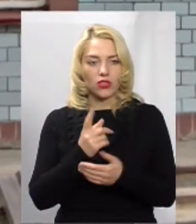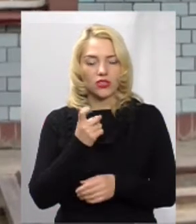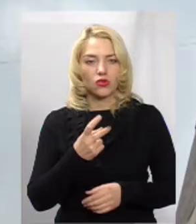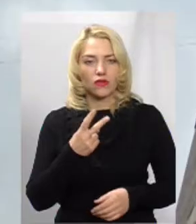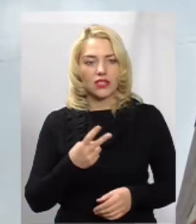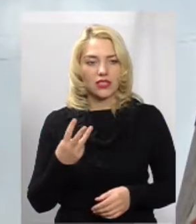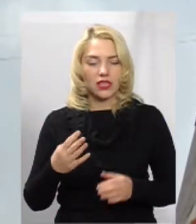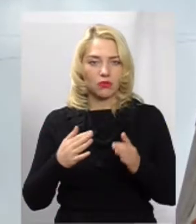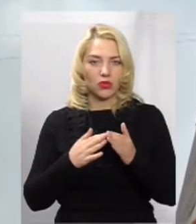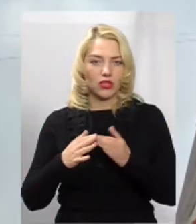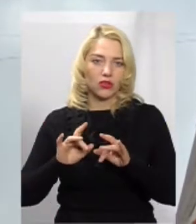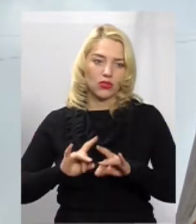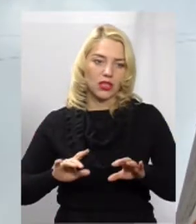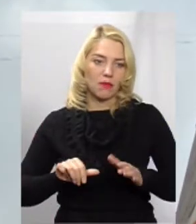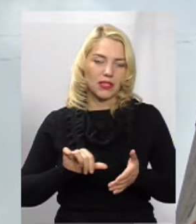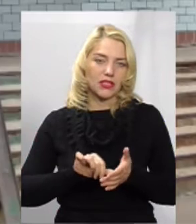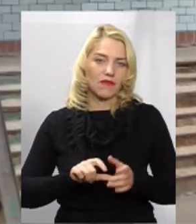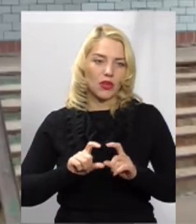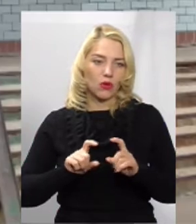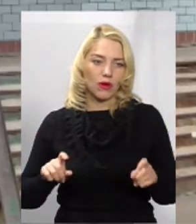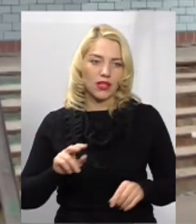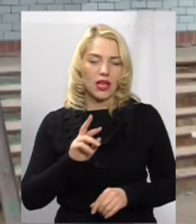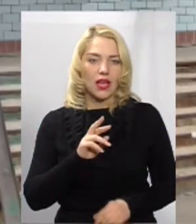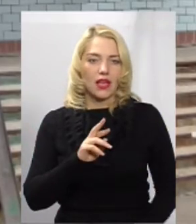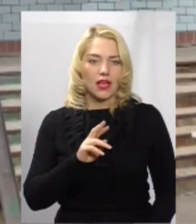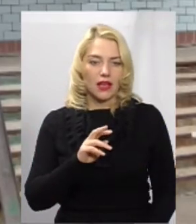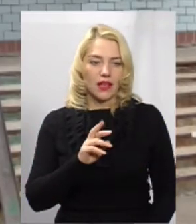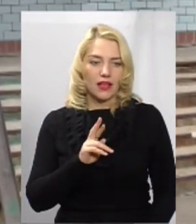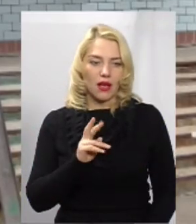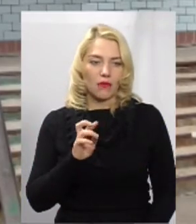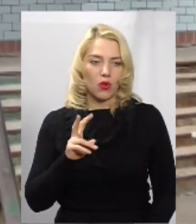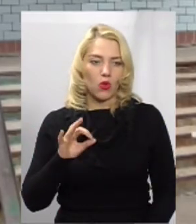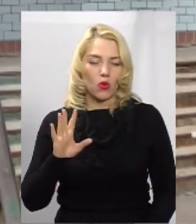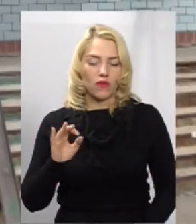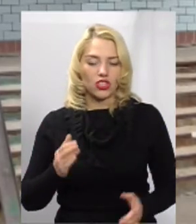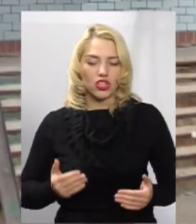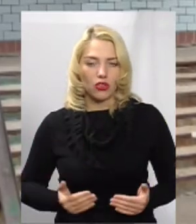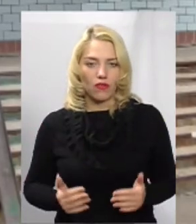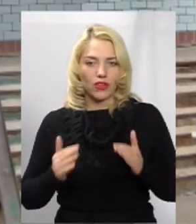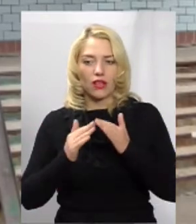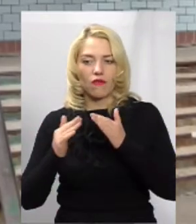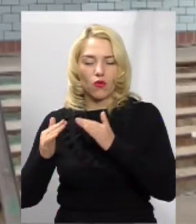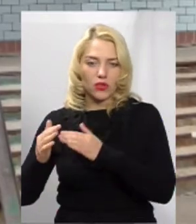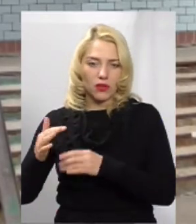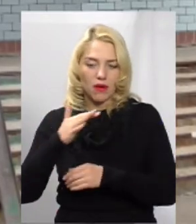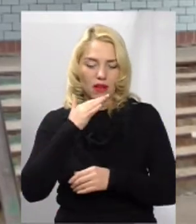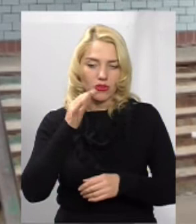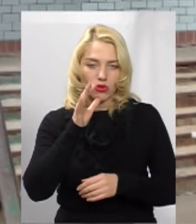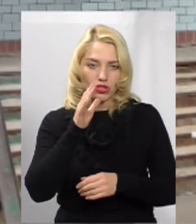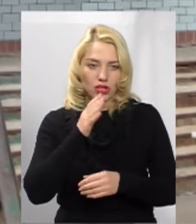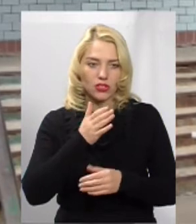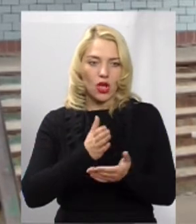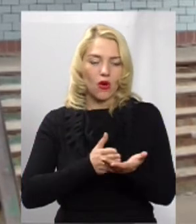будинки, каже представник компанії Анатолій Яблуков. Житловий фонд дуже багато часу обслуговувався не